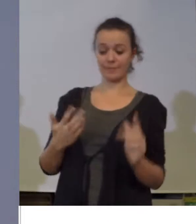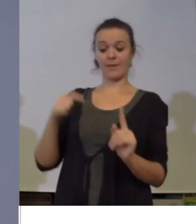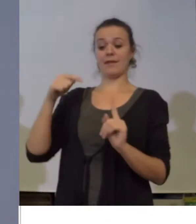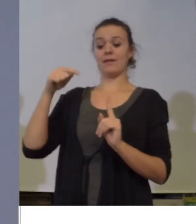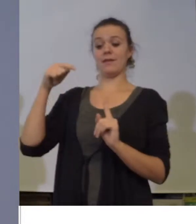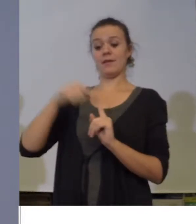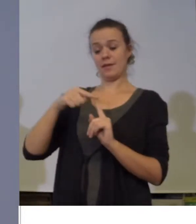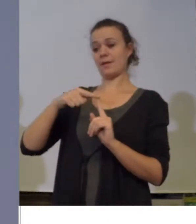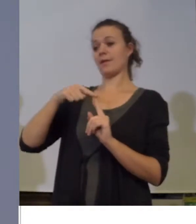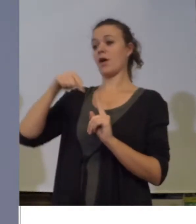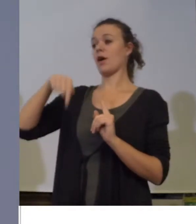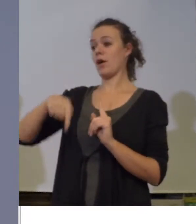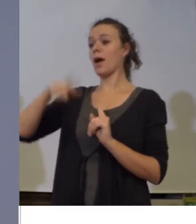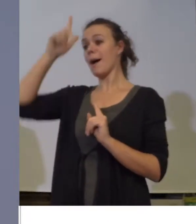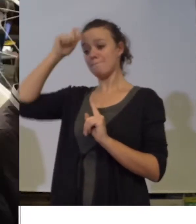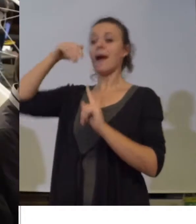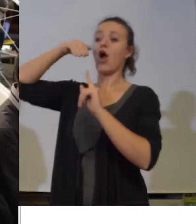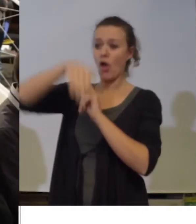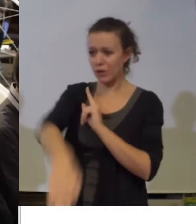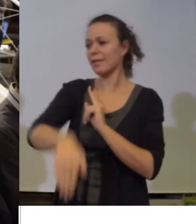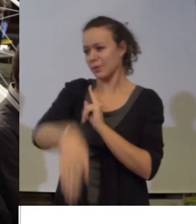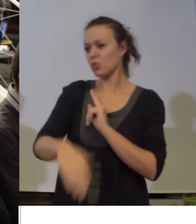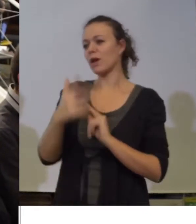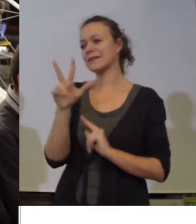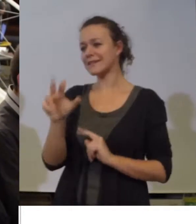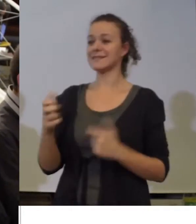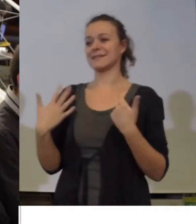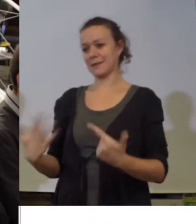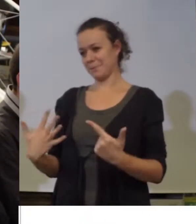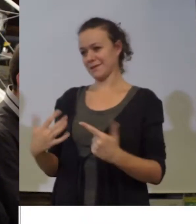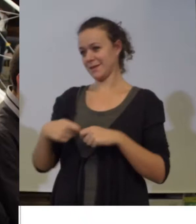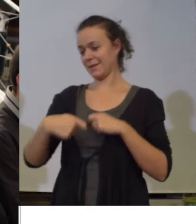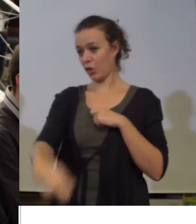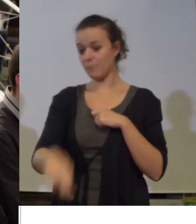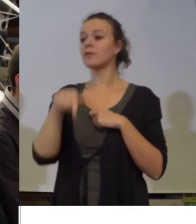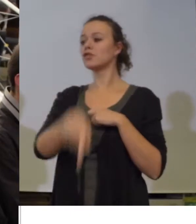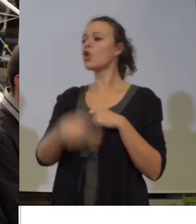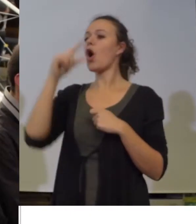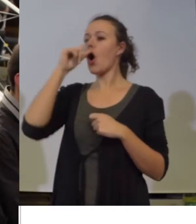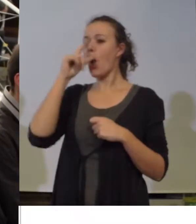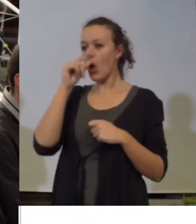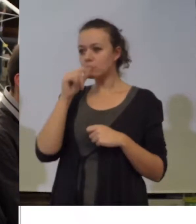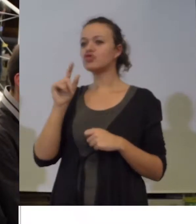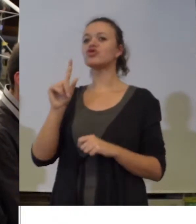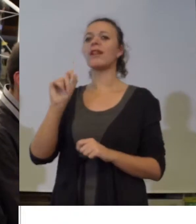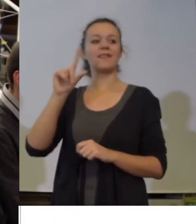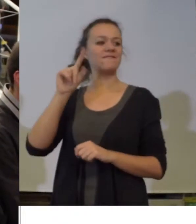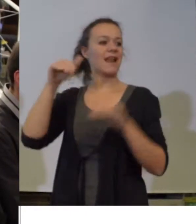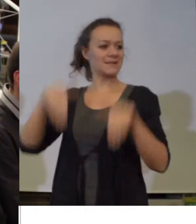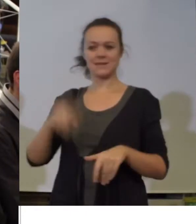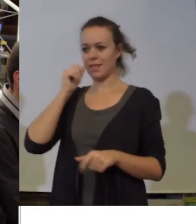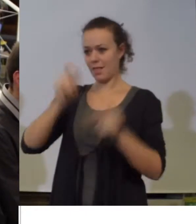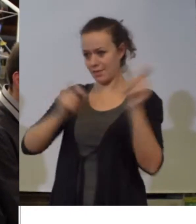Nekih 370 km južno od Beograda. Opština sa 12.000